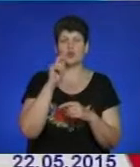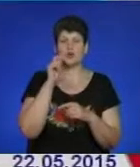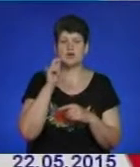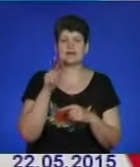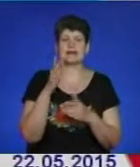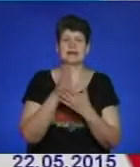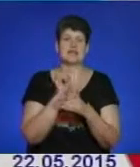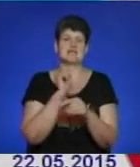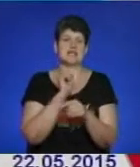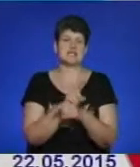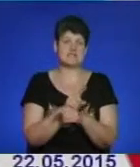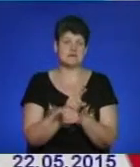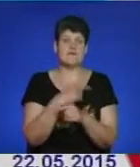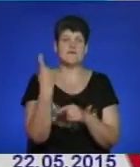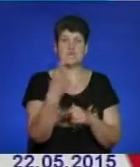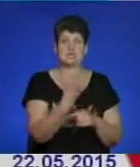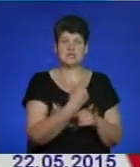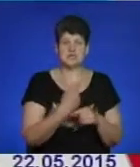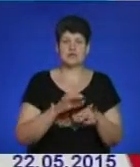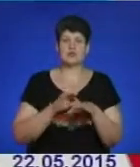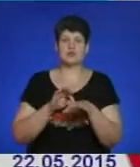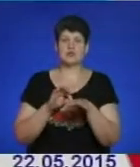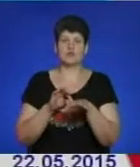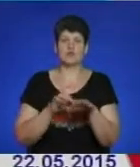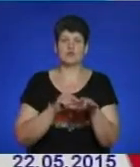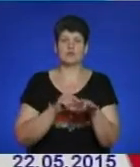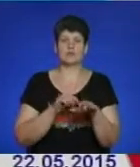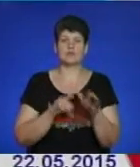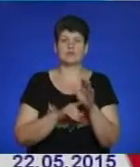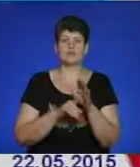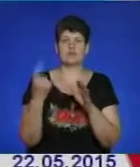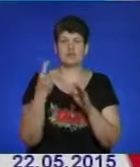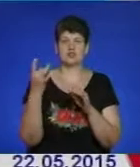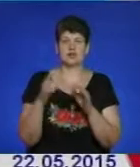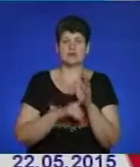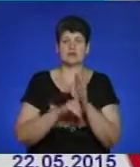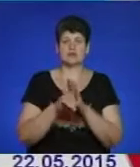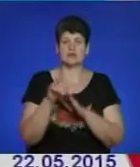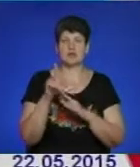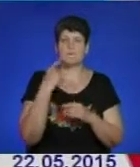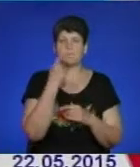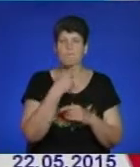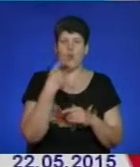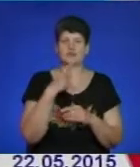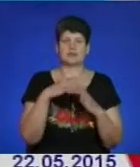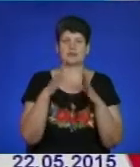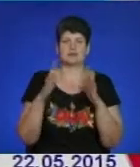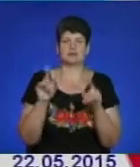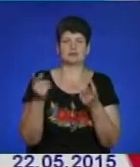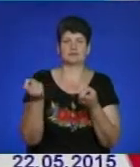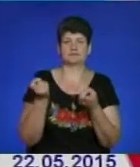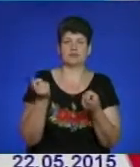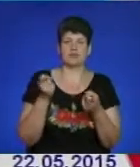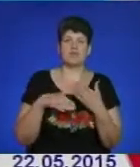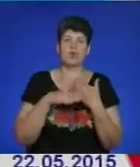В є така вказівка в областях, що запровадити цього року перші мовні табори. Туди будуть залучати волонтерів,